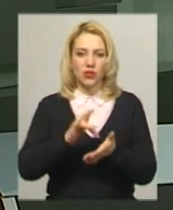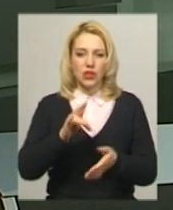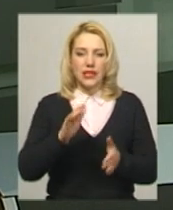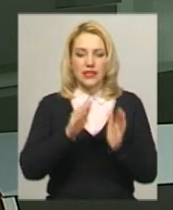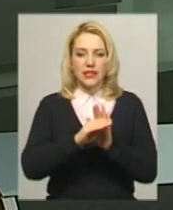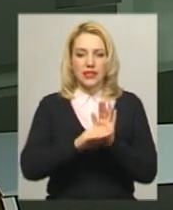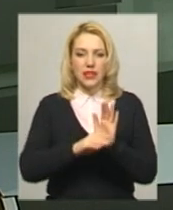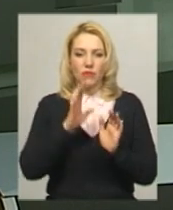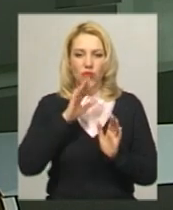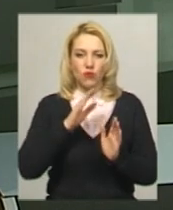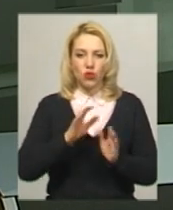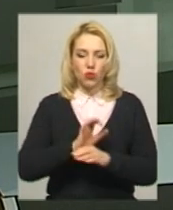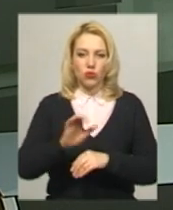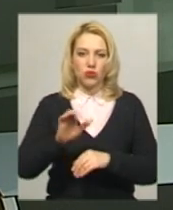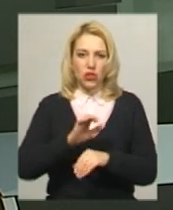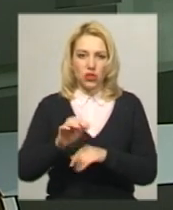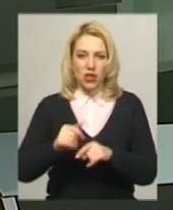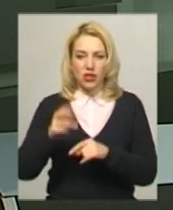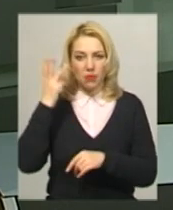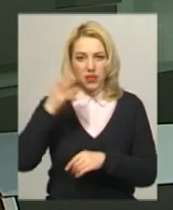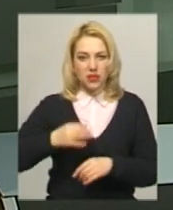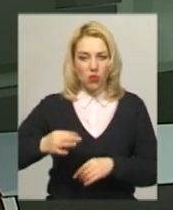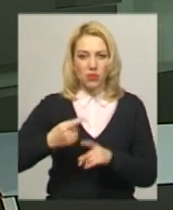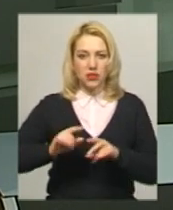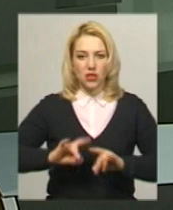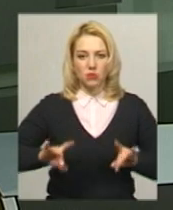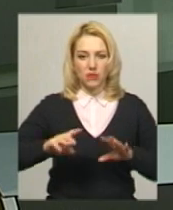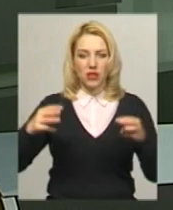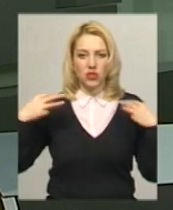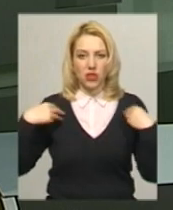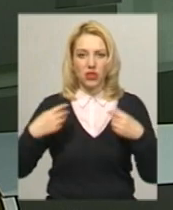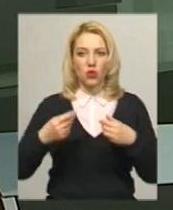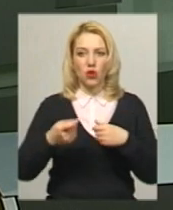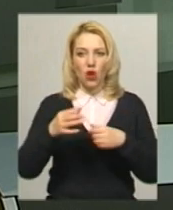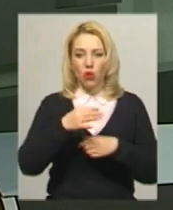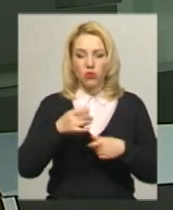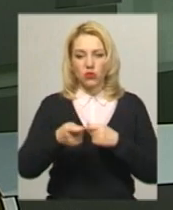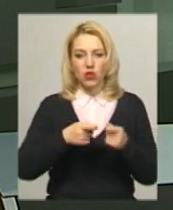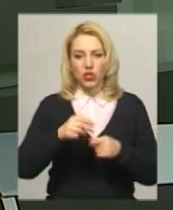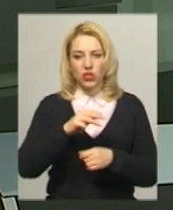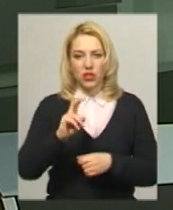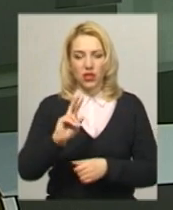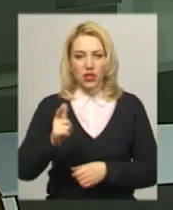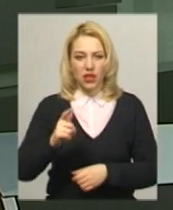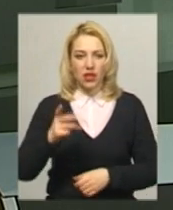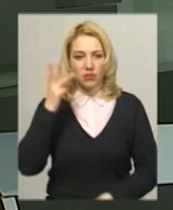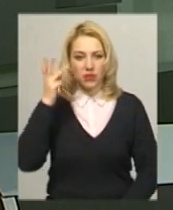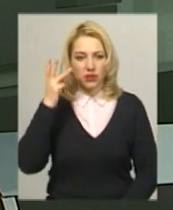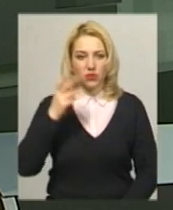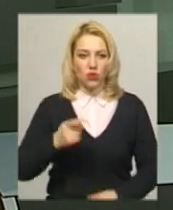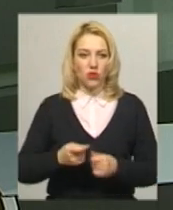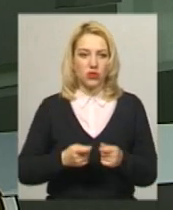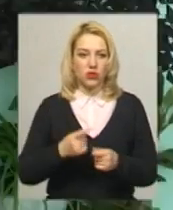водопостачання у селах Хмельницької області. Про це розповів начальник обласного управління житлово-комунального господарства Сергій Дашковський.